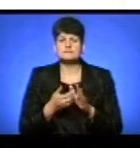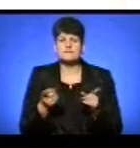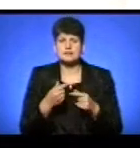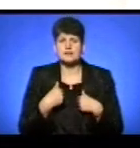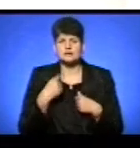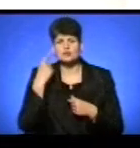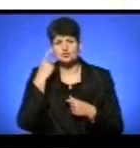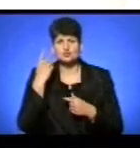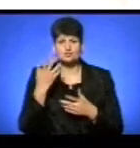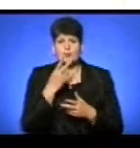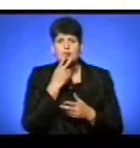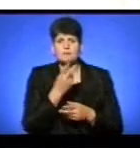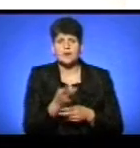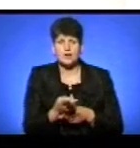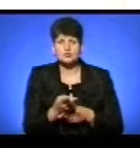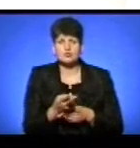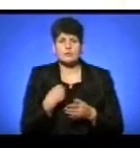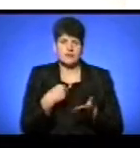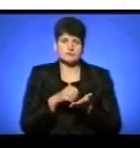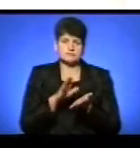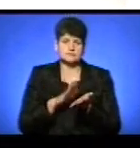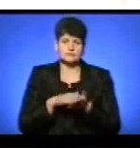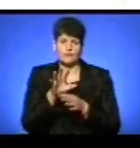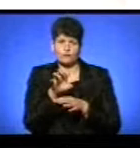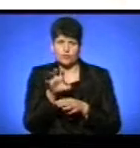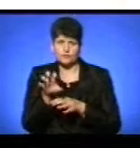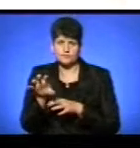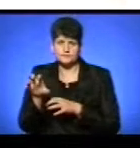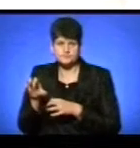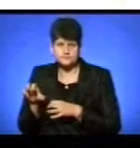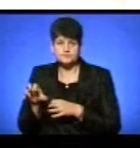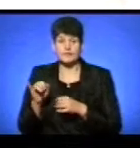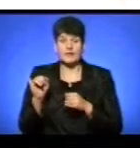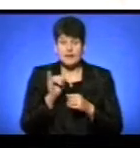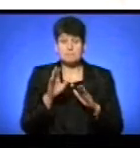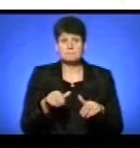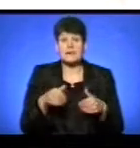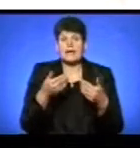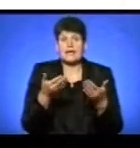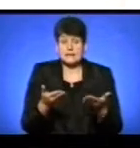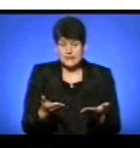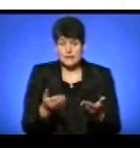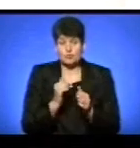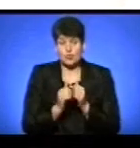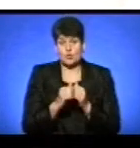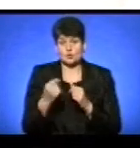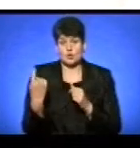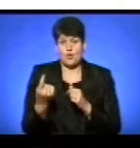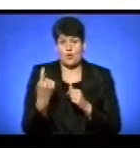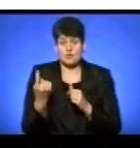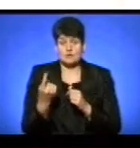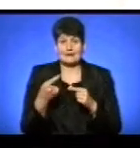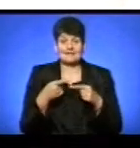думку, ми бачимо. Ми їх фіксуємо, фотографуємо і потім передаємо до кожної області закрепний